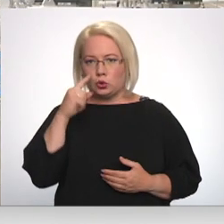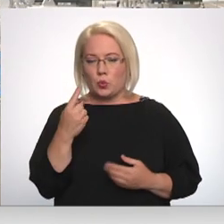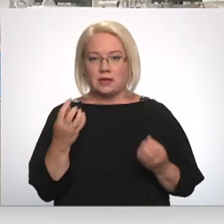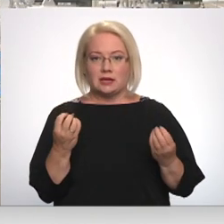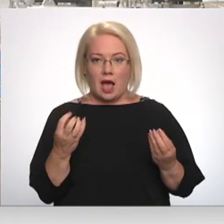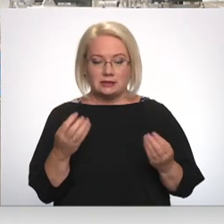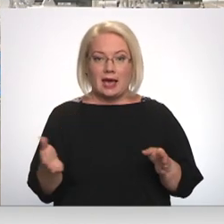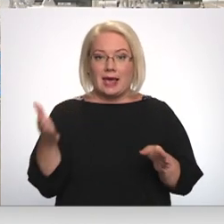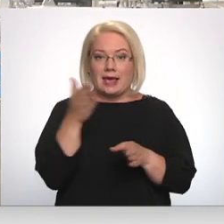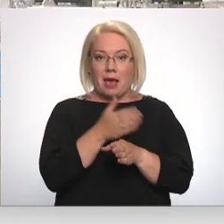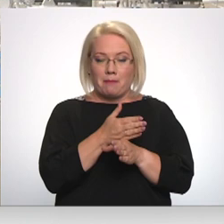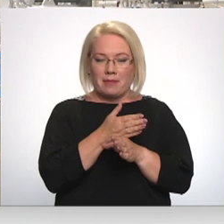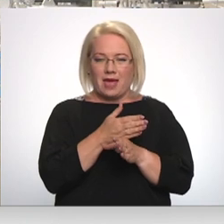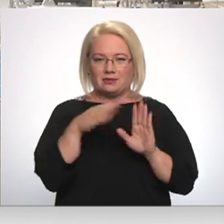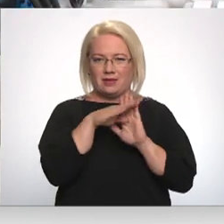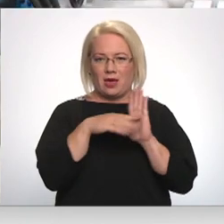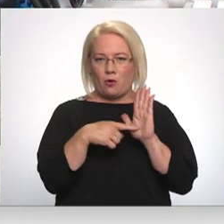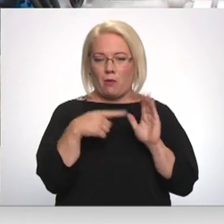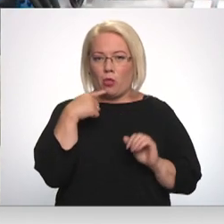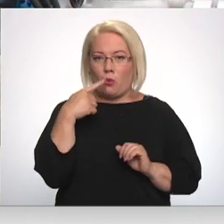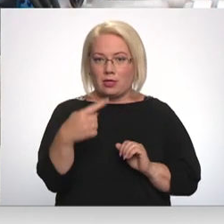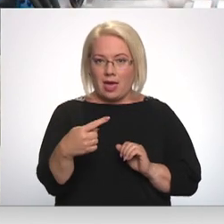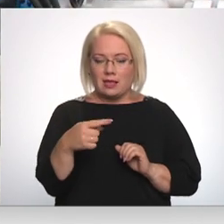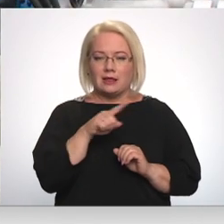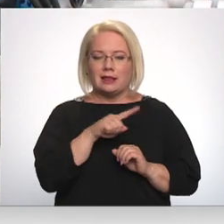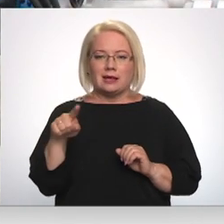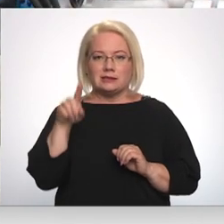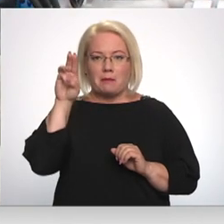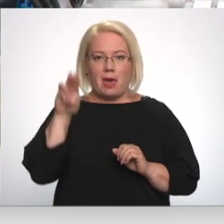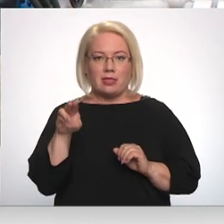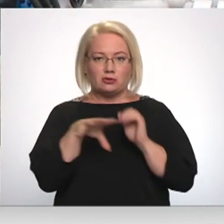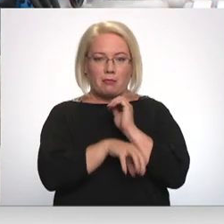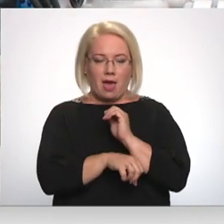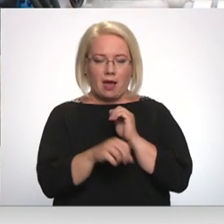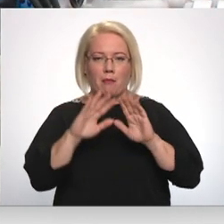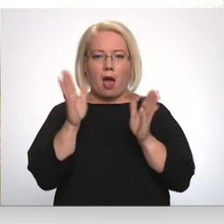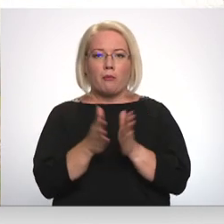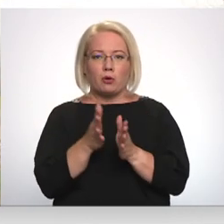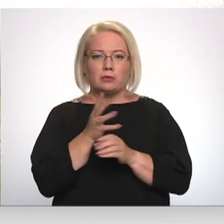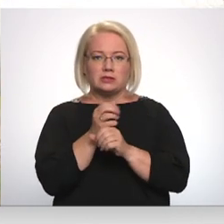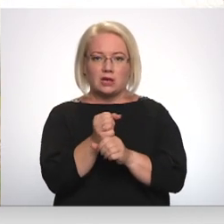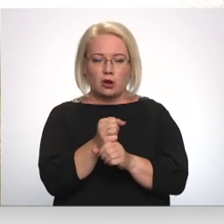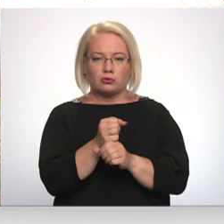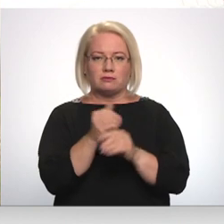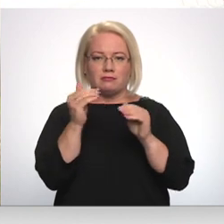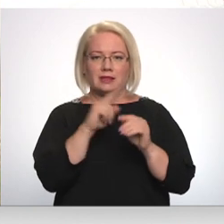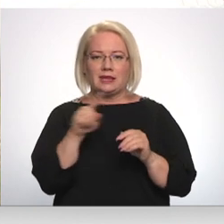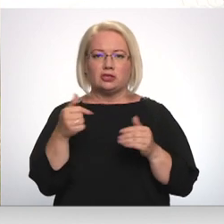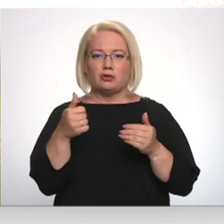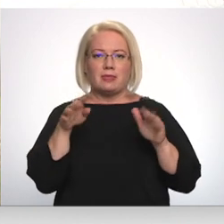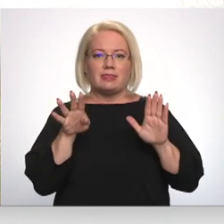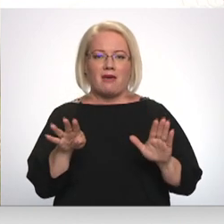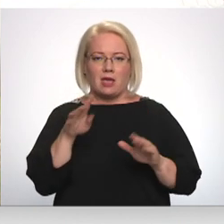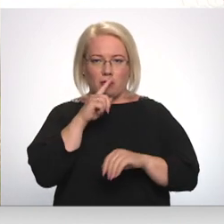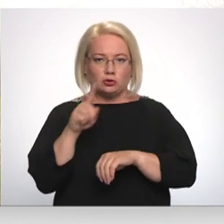iepriekš uzņemtās saistības, līdz mēnešu beigām šis apjoms sārūkst līdz 0,69 terawattstundām. Savukārt